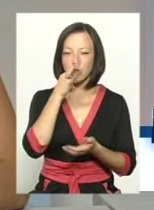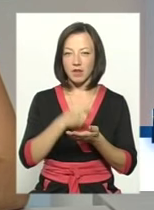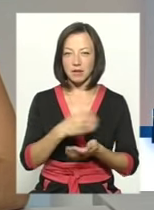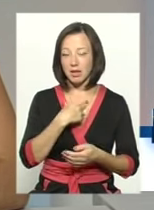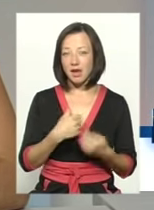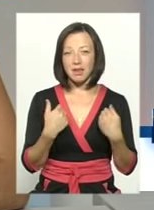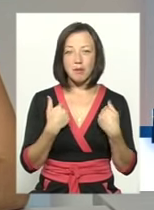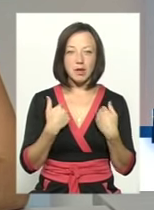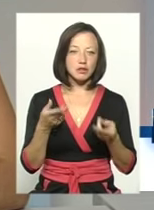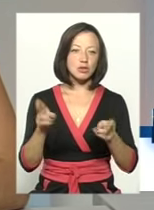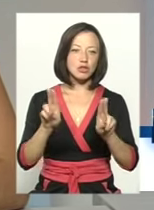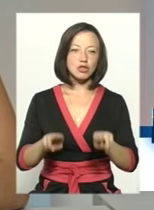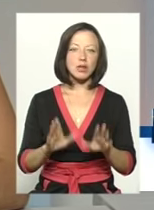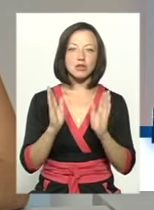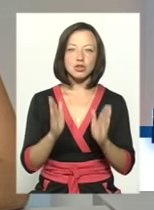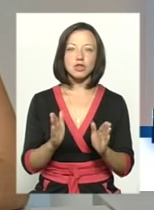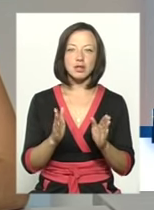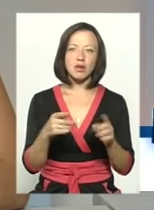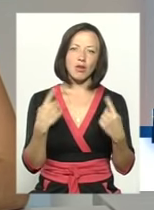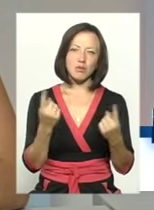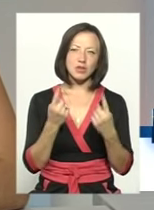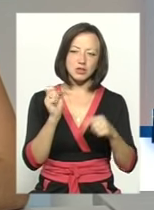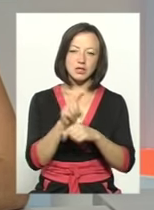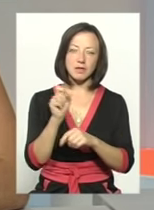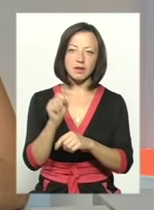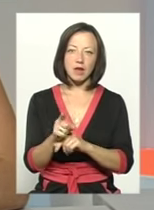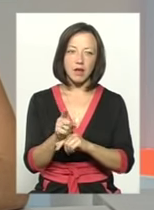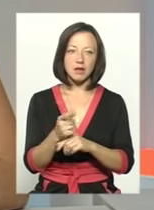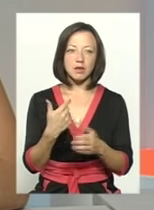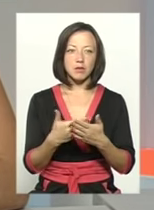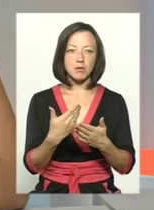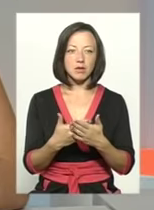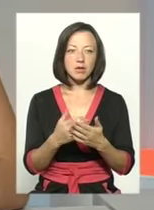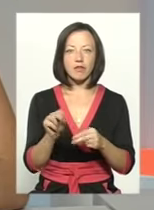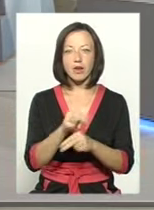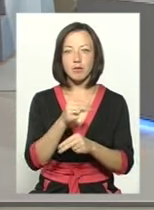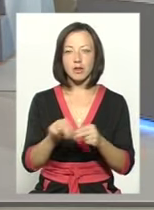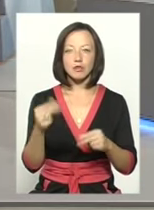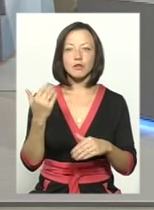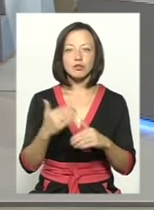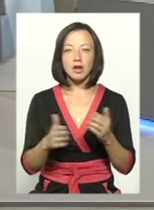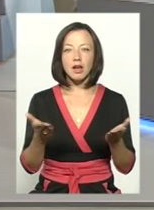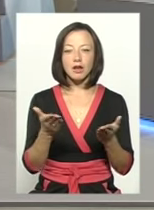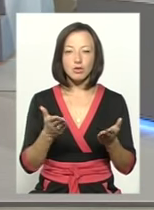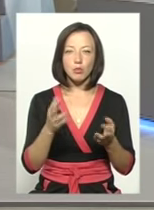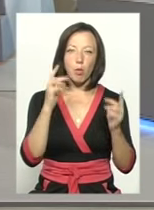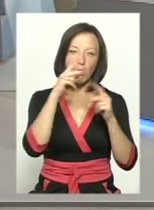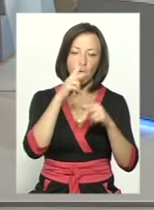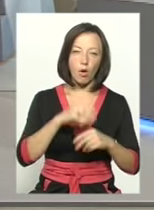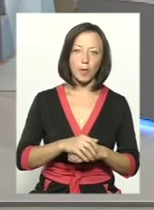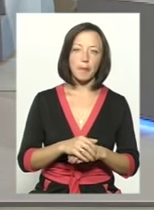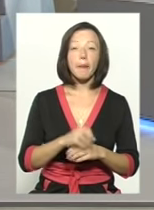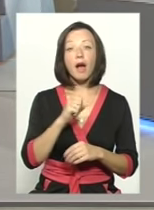на мене залишалися лише такі рутинні невеличкі завдання, наприклад, виправлення вже якихось існуючих помилок.